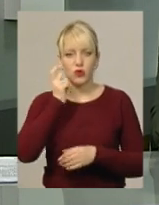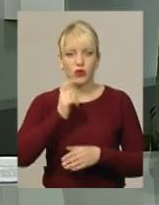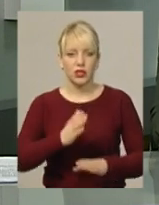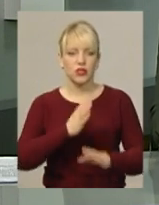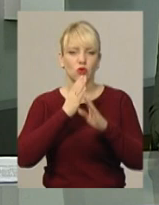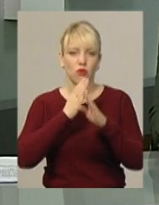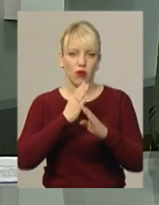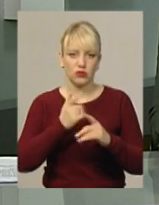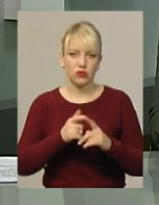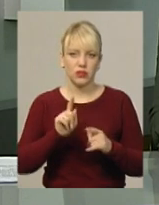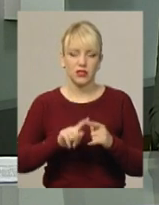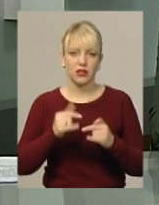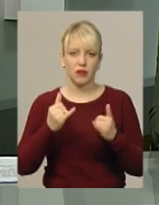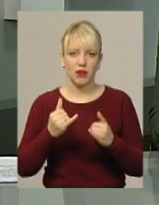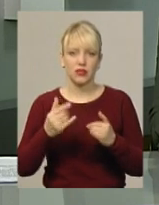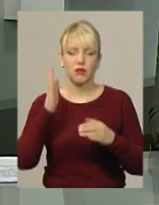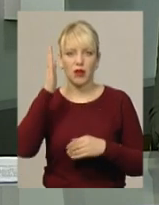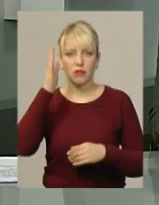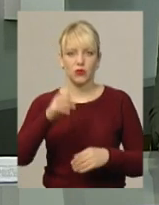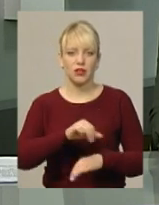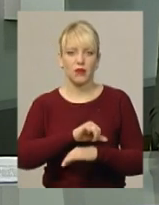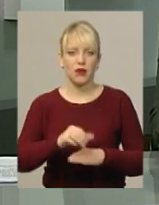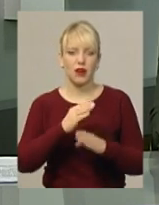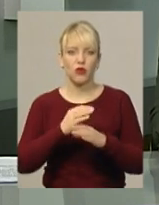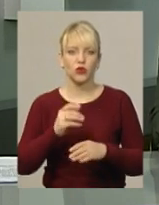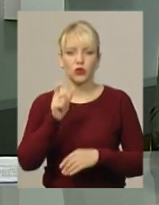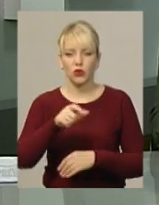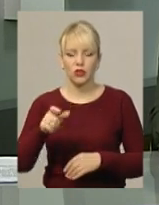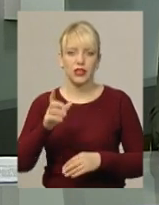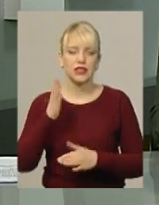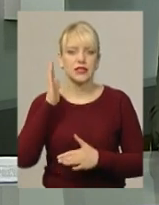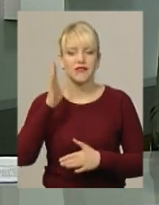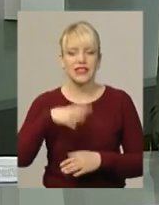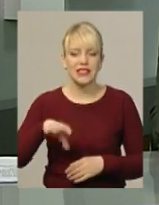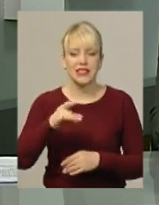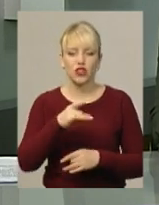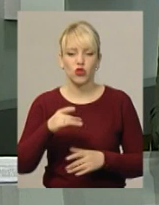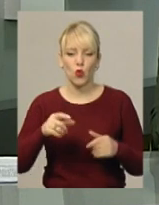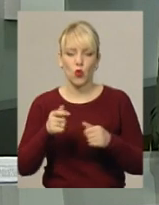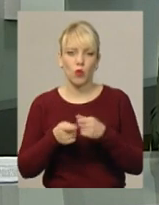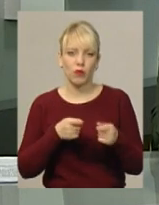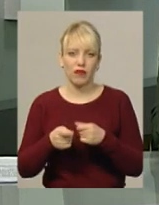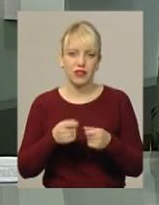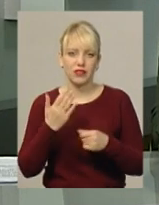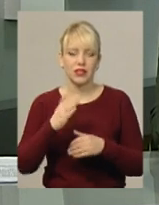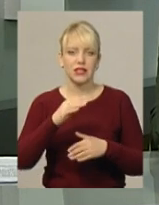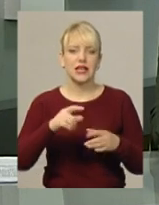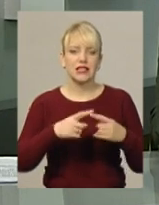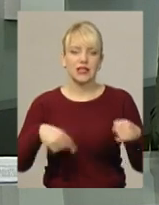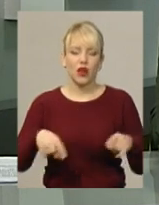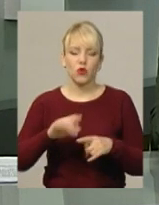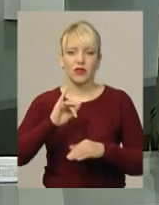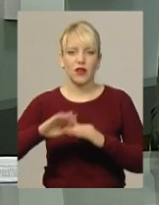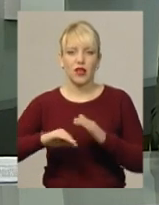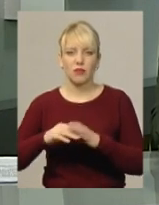рукопашного бою. Це теперішні і майбутні прикордонники з усіх регіональних управлінь, їхніх загонів та підрозділів, а також курсанти